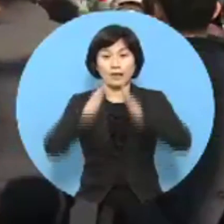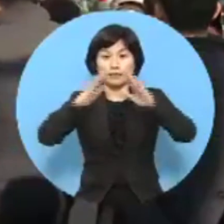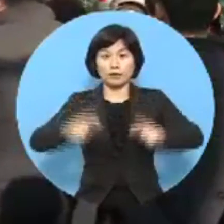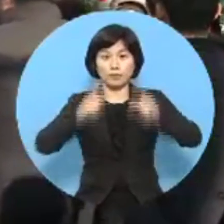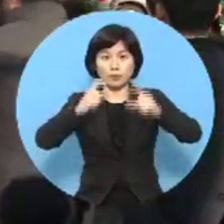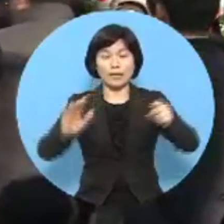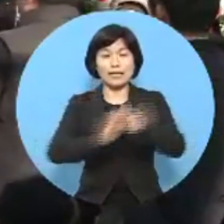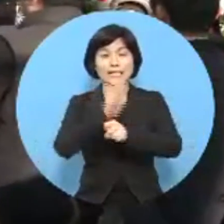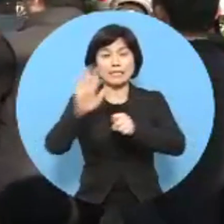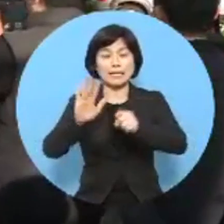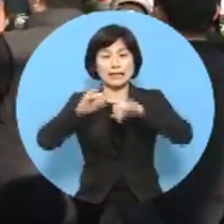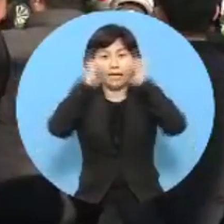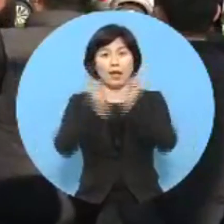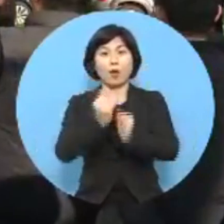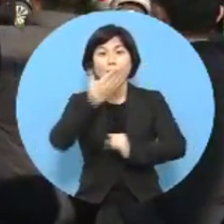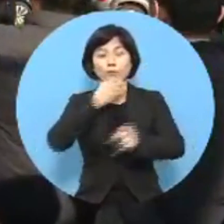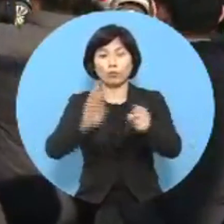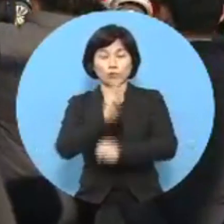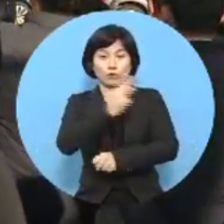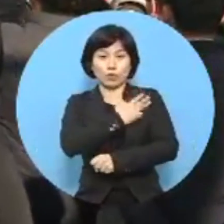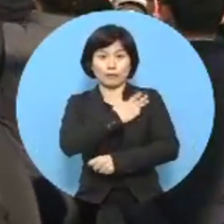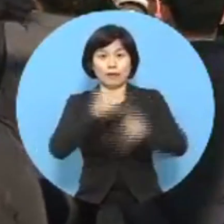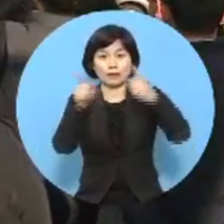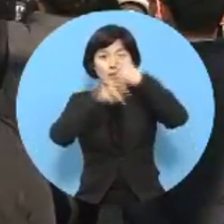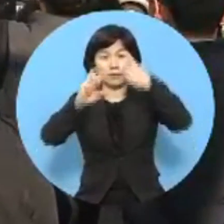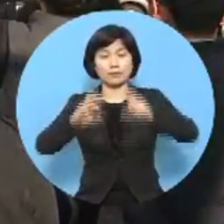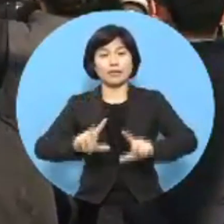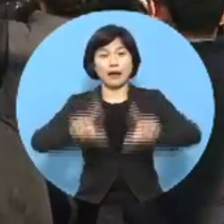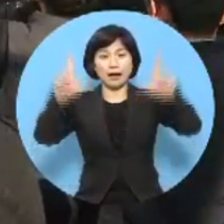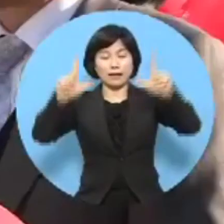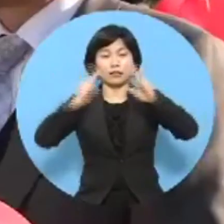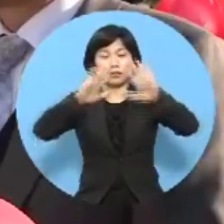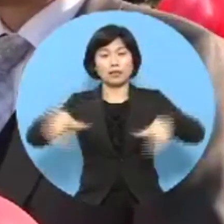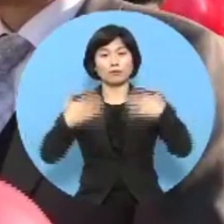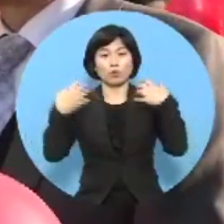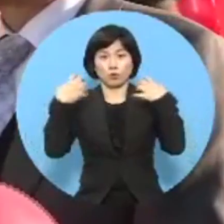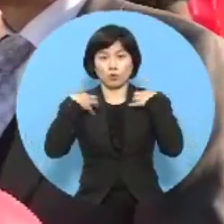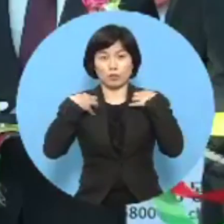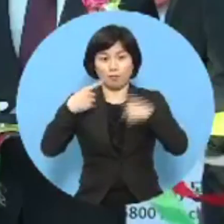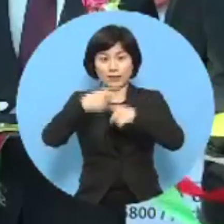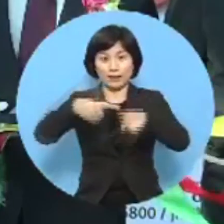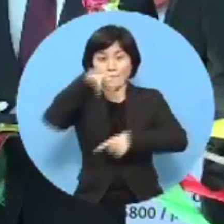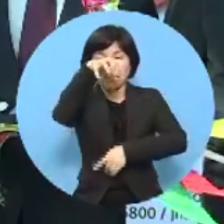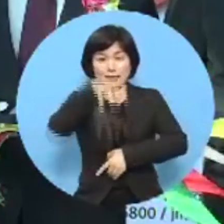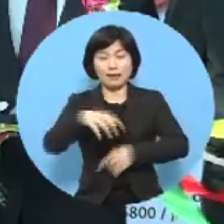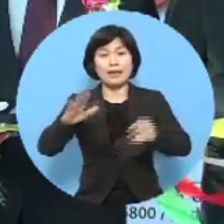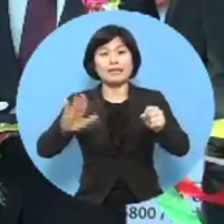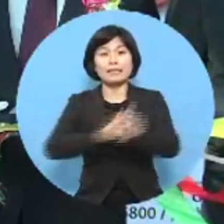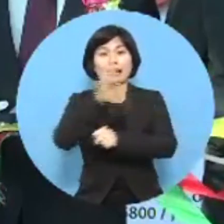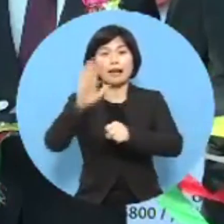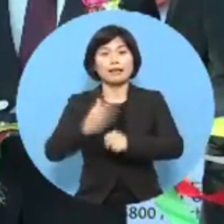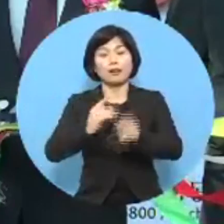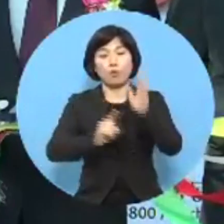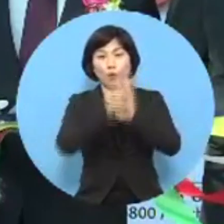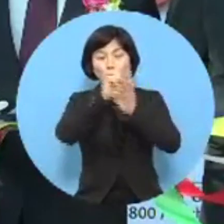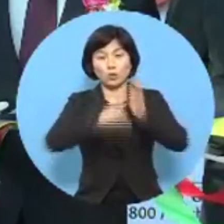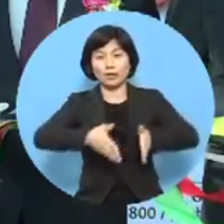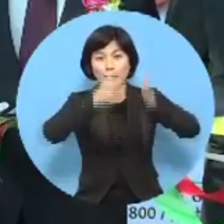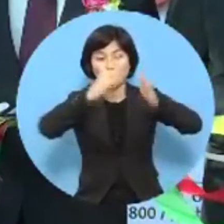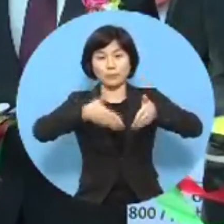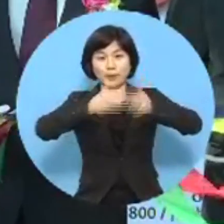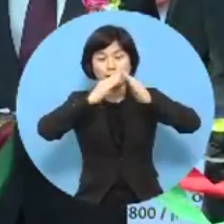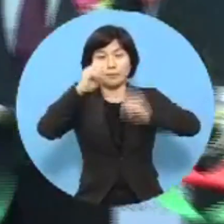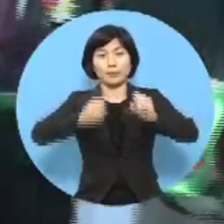전라남도 사회복지공동모급에는 24일 전남도청 입구 사거리에서 사랑의 행복 온도탑 재막식을 열고